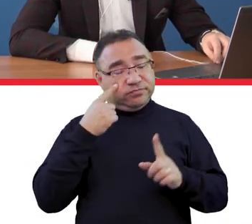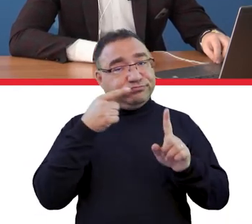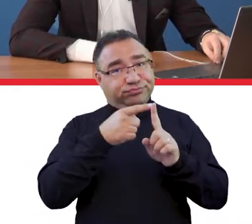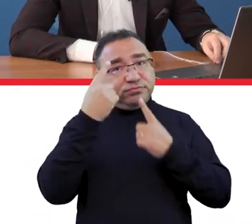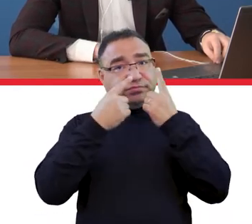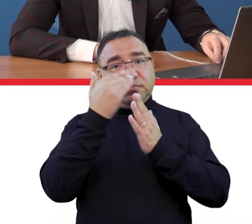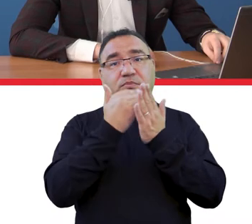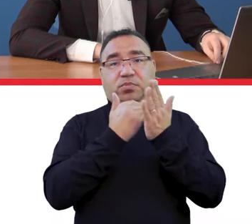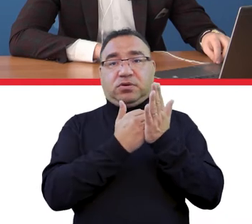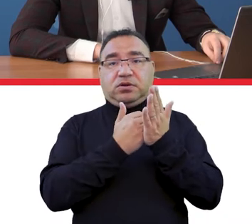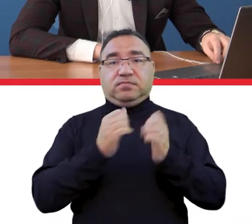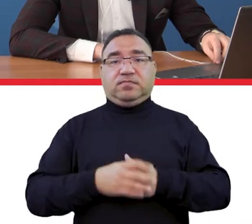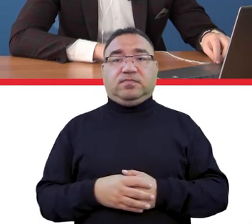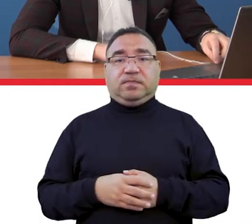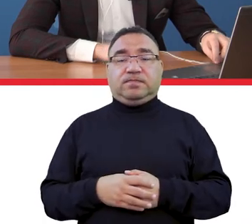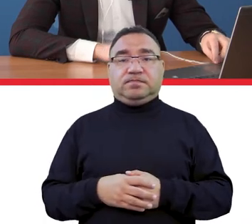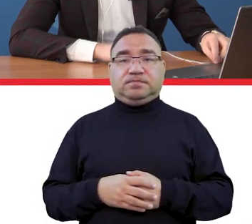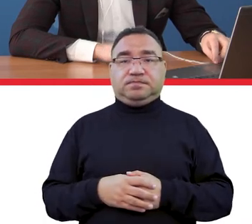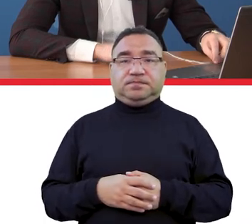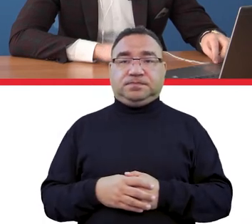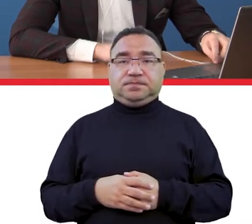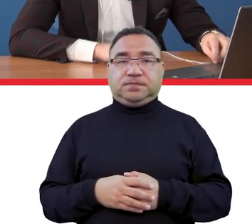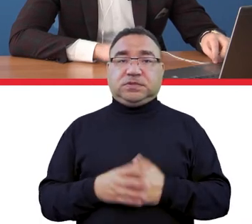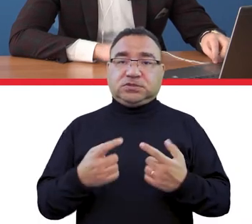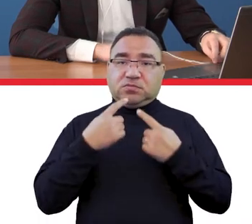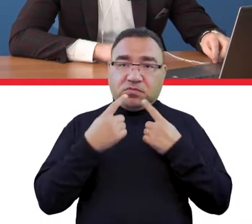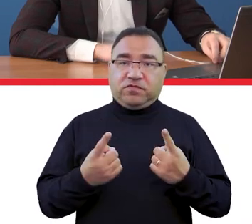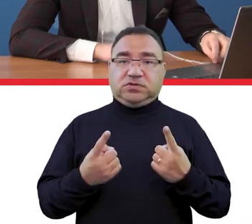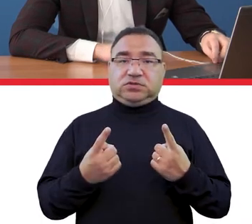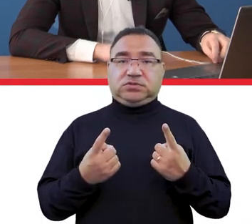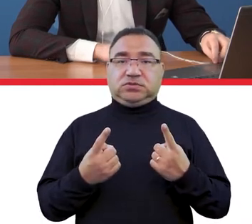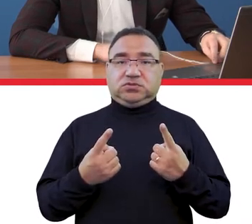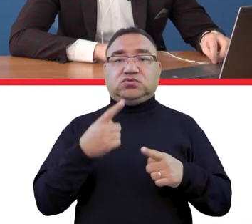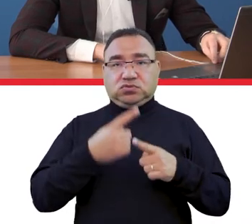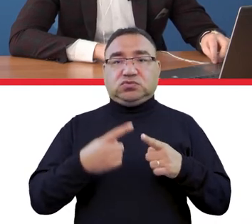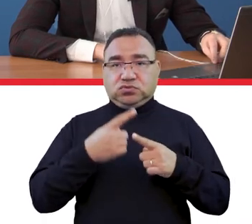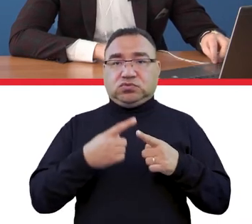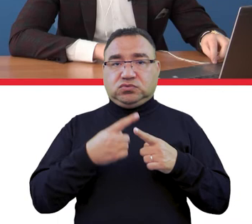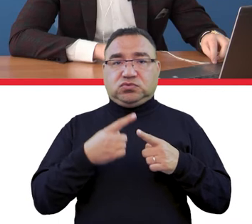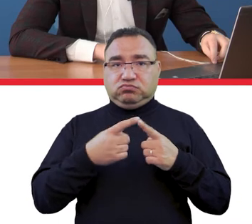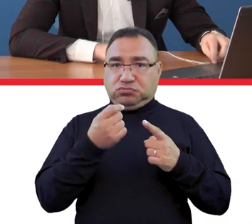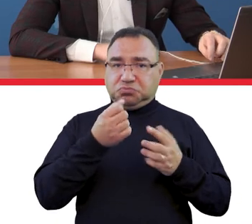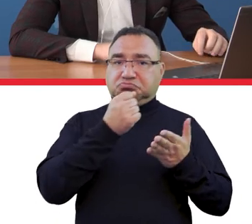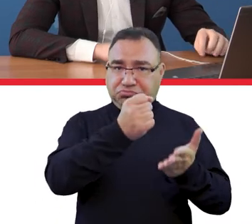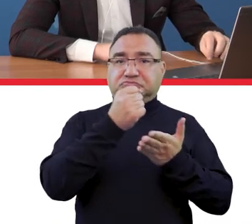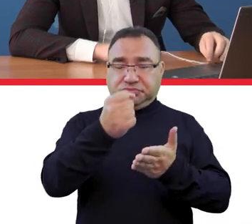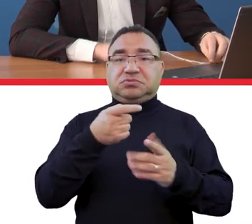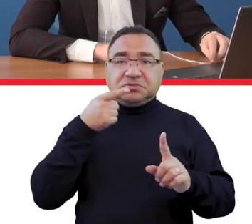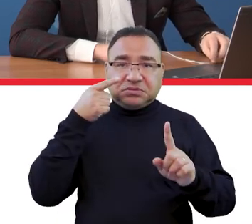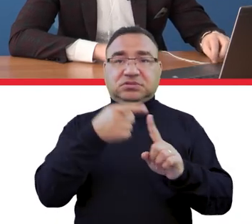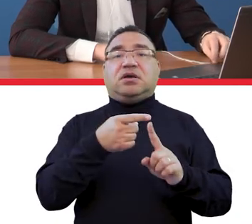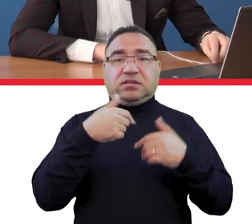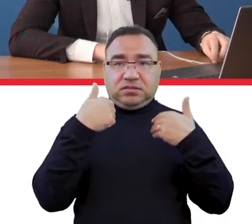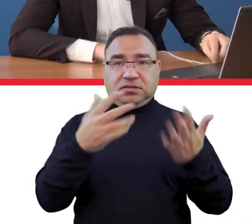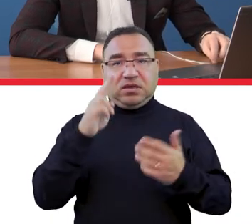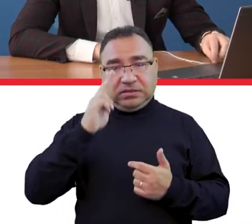taki program, bo on mógłby taki program się pojawiać. zasygnalizuje, że już teraz przeznaczamy spore środki na takie